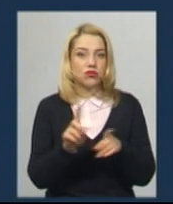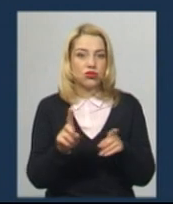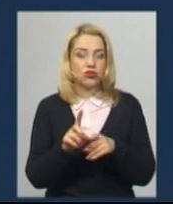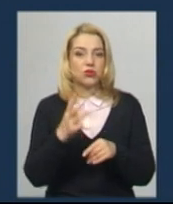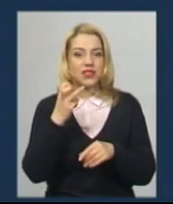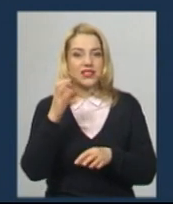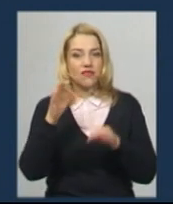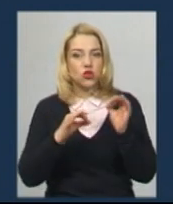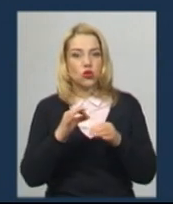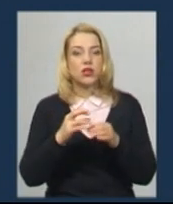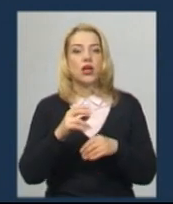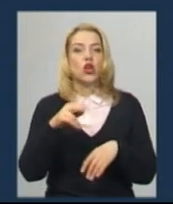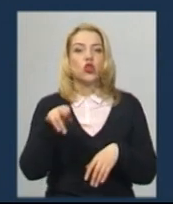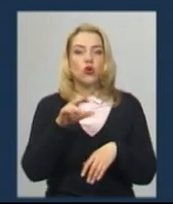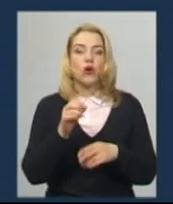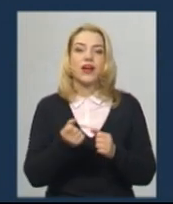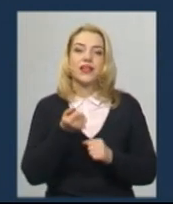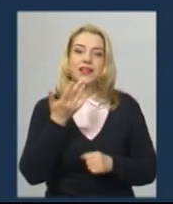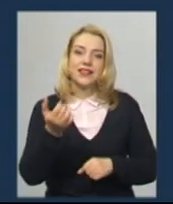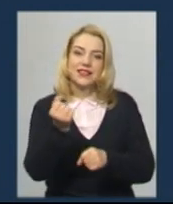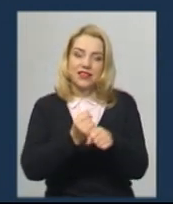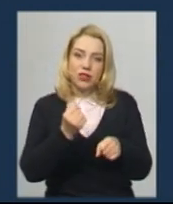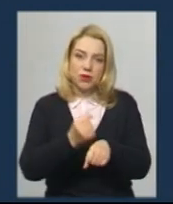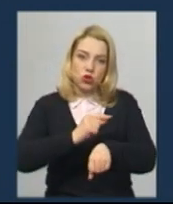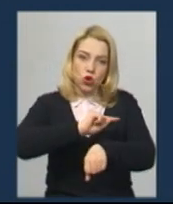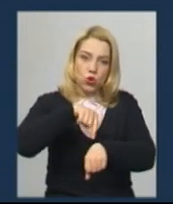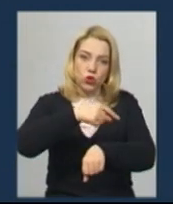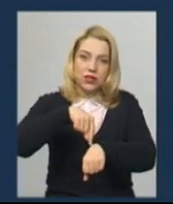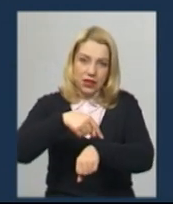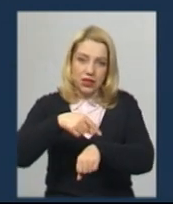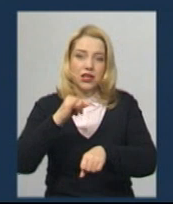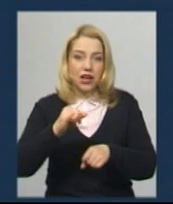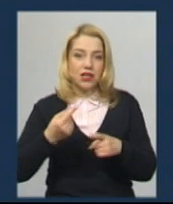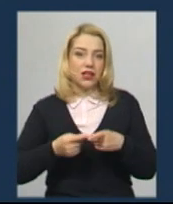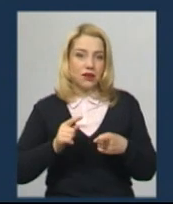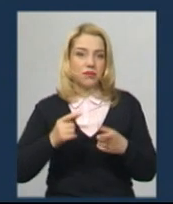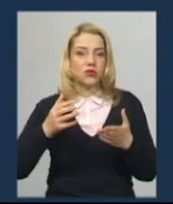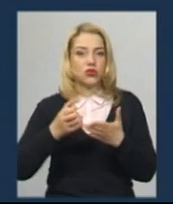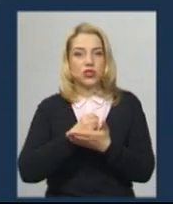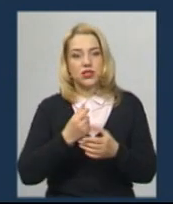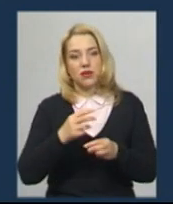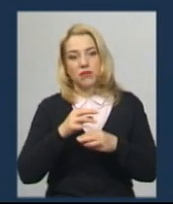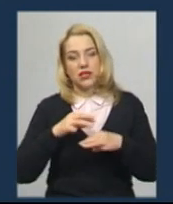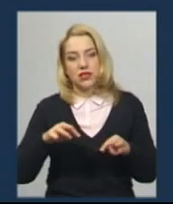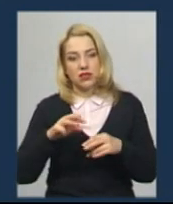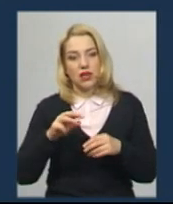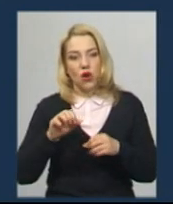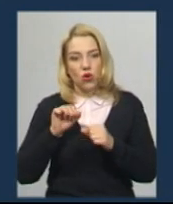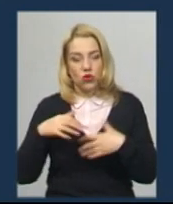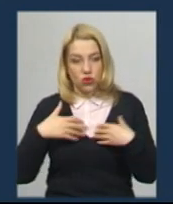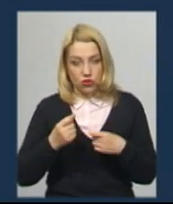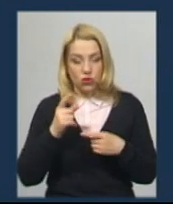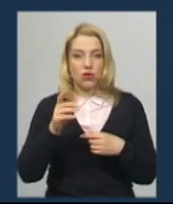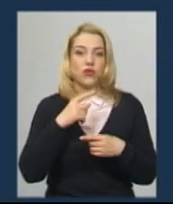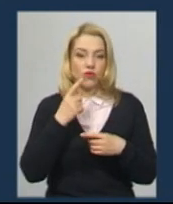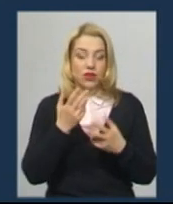відповідно до кількості відпрацьованого часу. Він діючий. Вчора, наприклад, коли заступник міністра охорони здоров'я була в області, вона це підтвердила, що